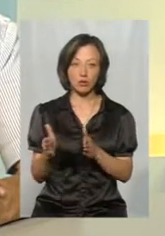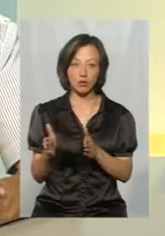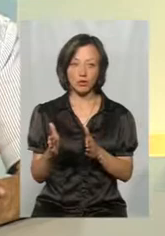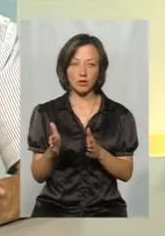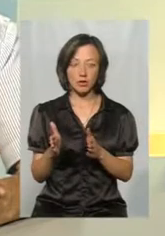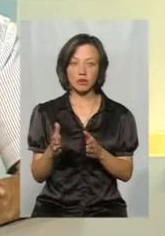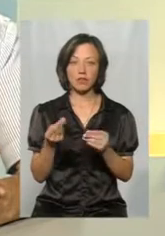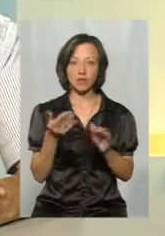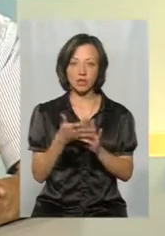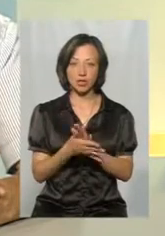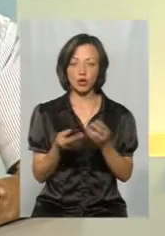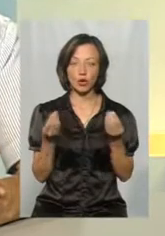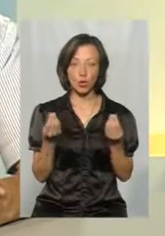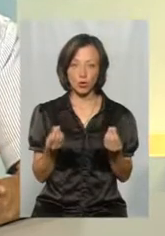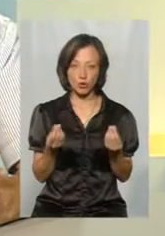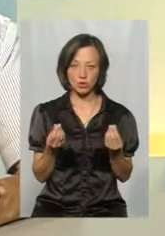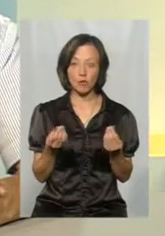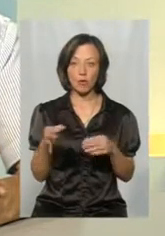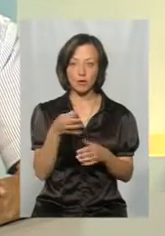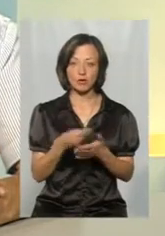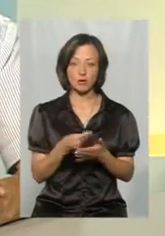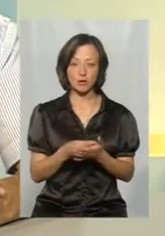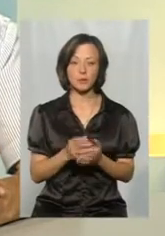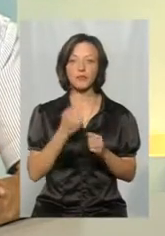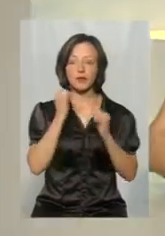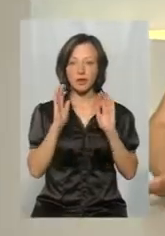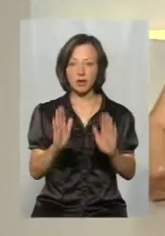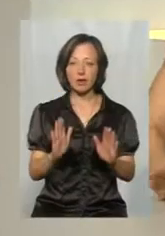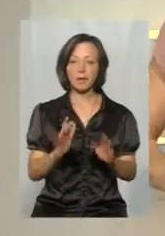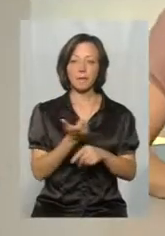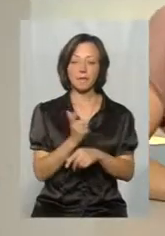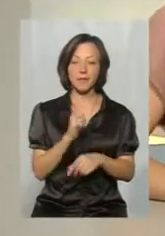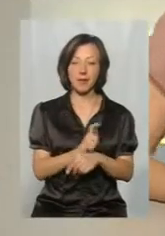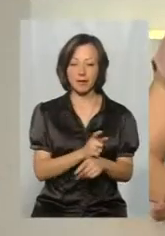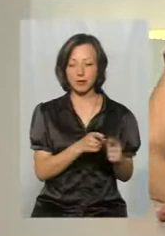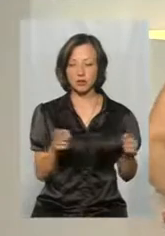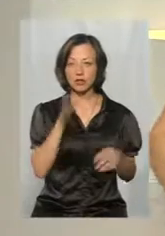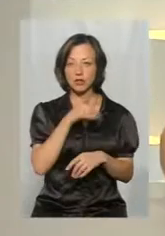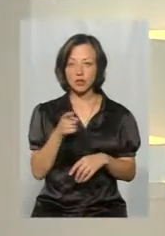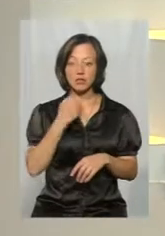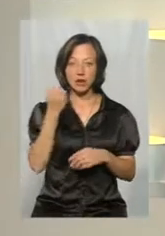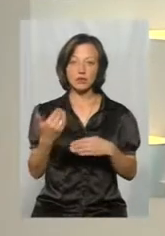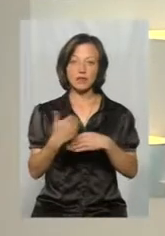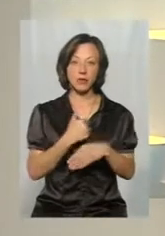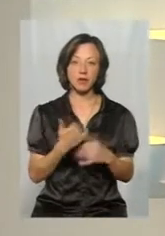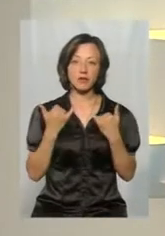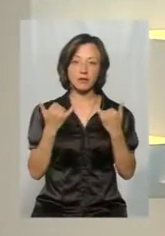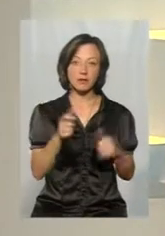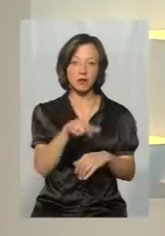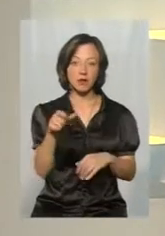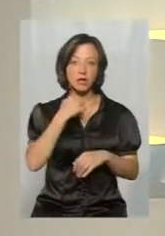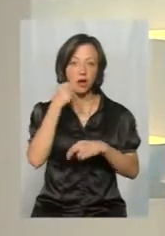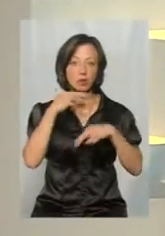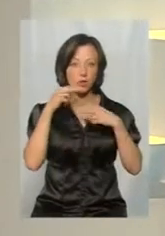витрачання коштів в обласному бюджеті. Дякую вам, ми вже перевичерпали наш час. Дякую вам, що завітали, шановні глядачі, я